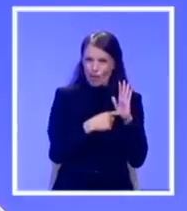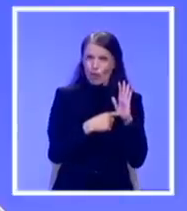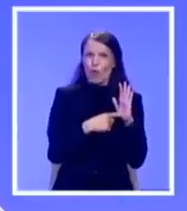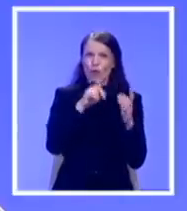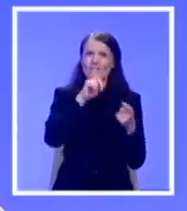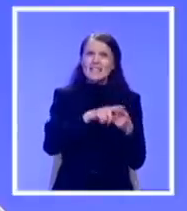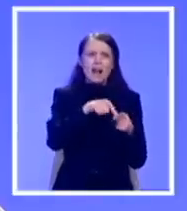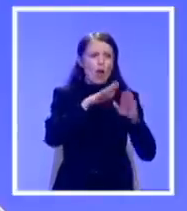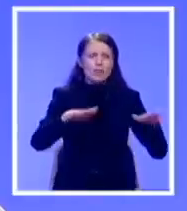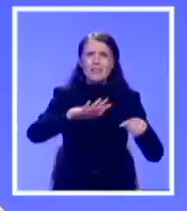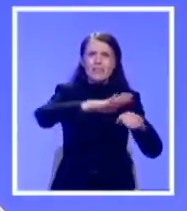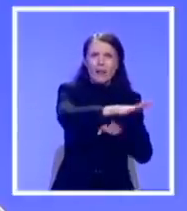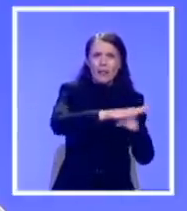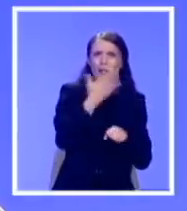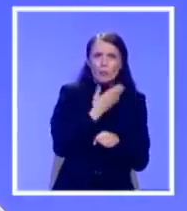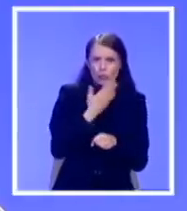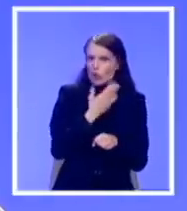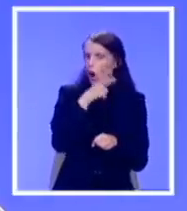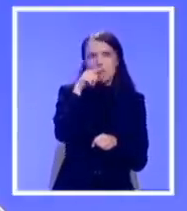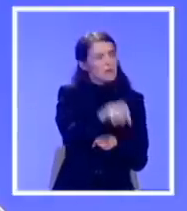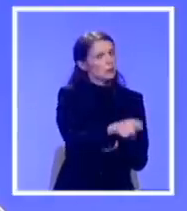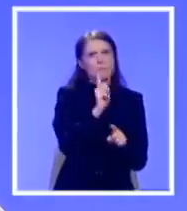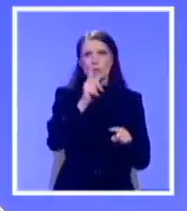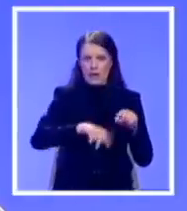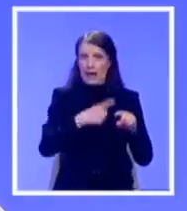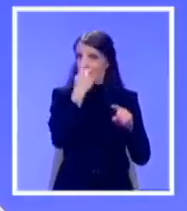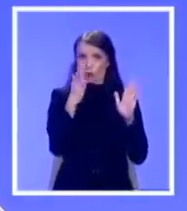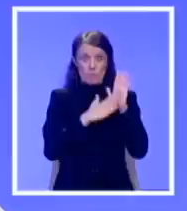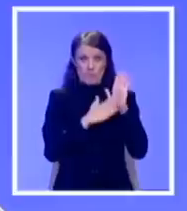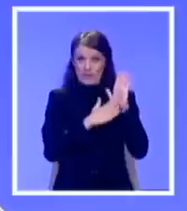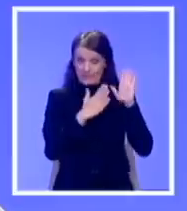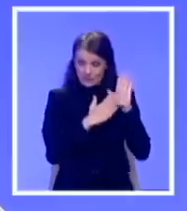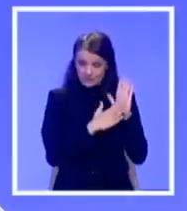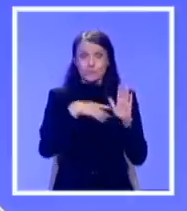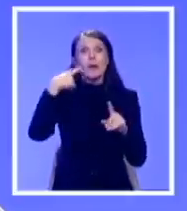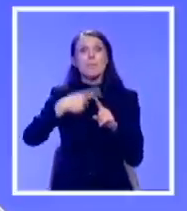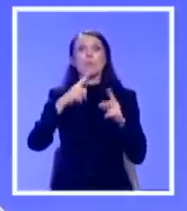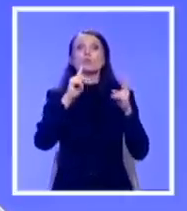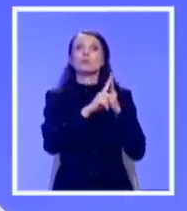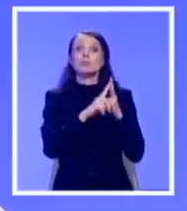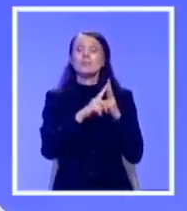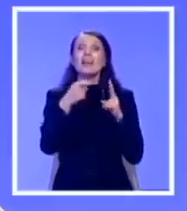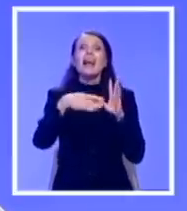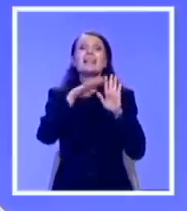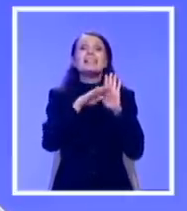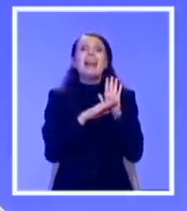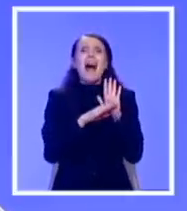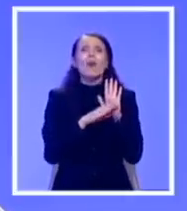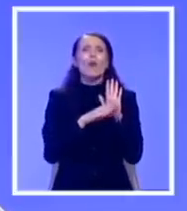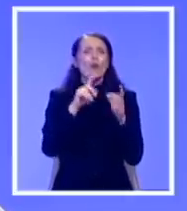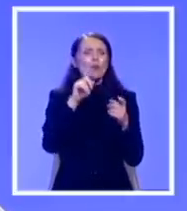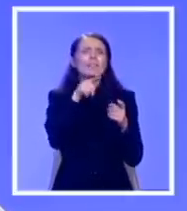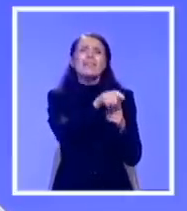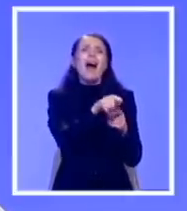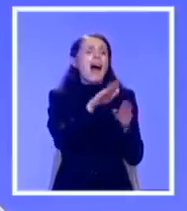koji mi je apsolutno mast, što bi se reklo, i pre, dakle, zakona o lečenju, teško bolesne rece, o